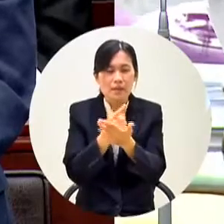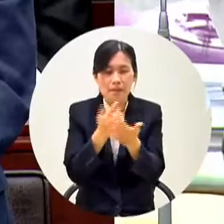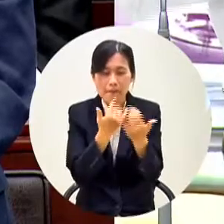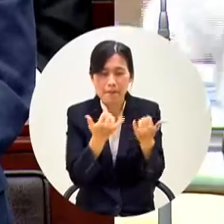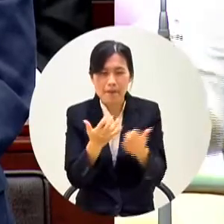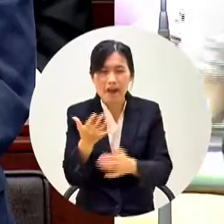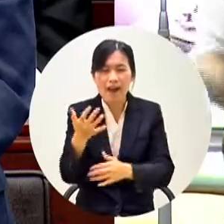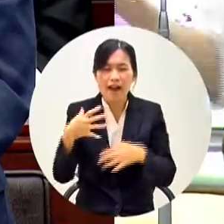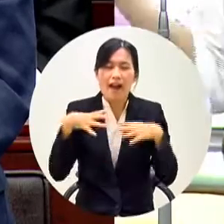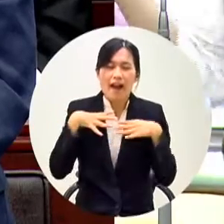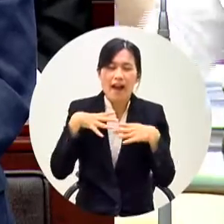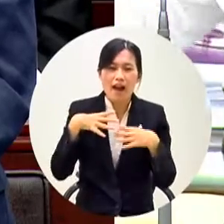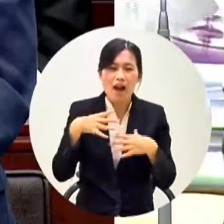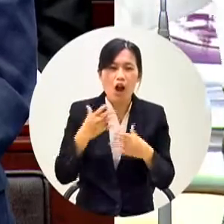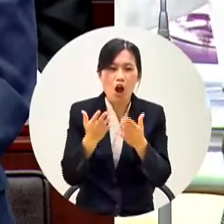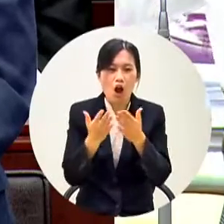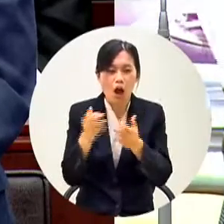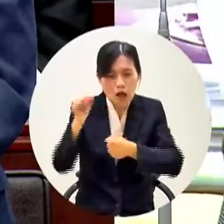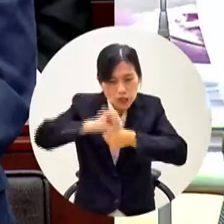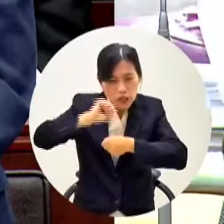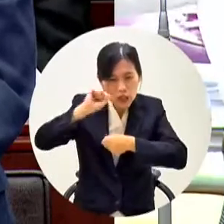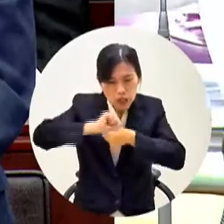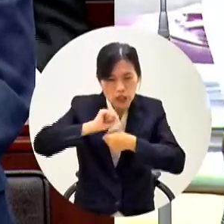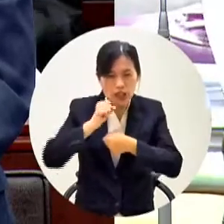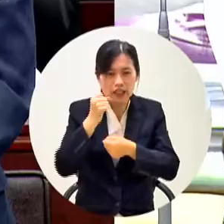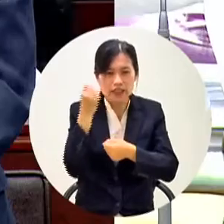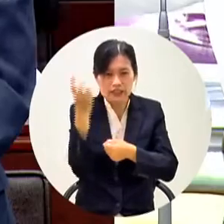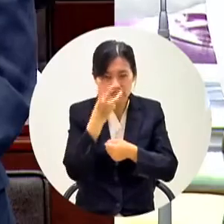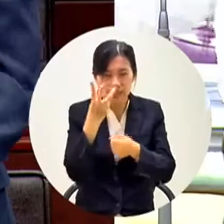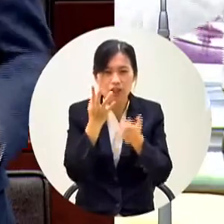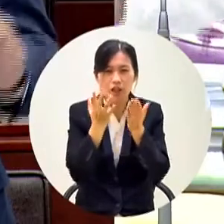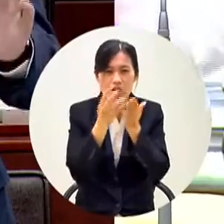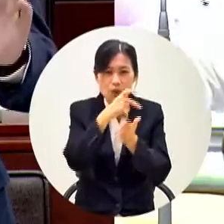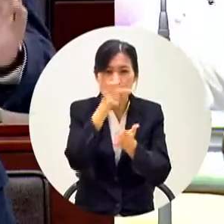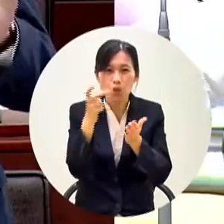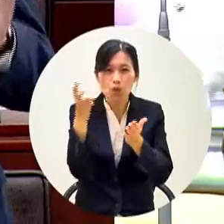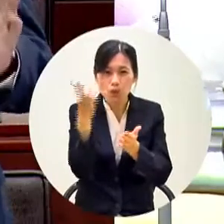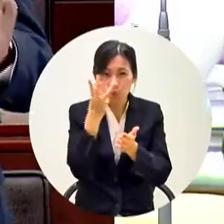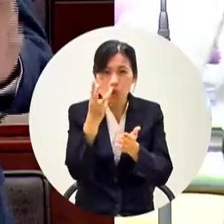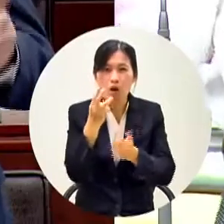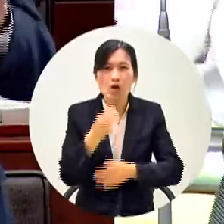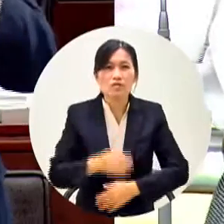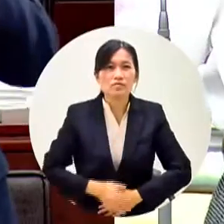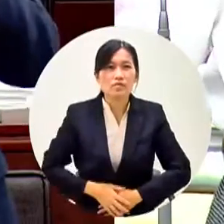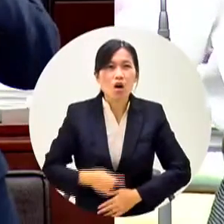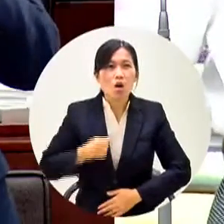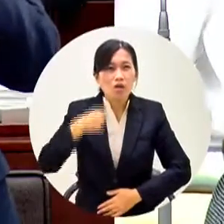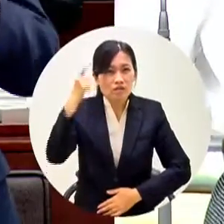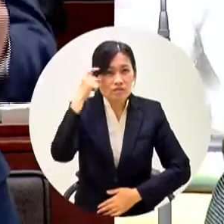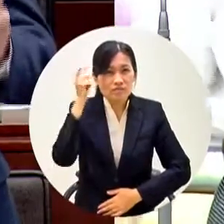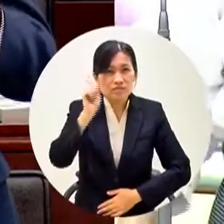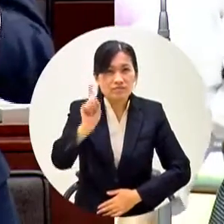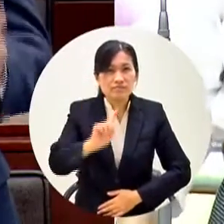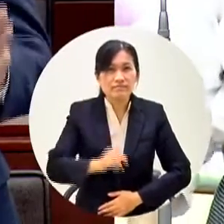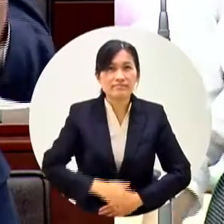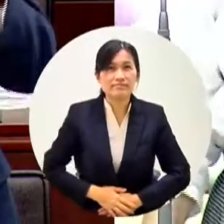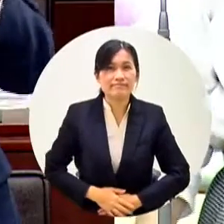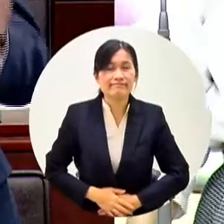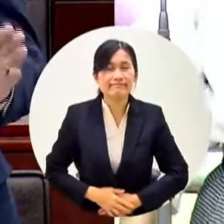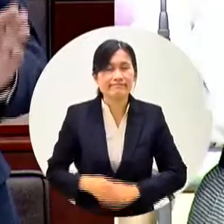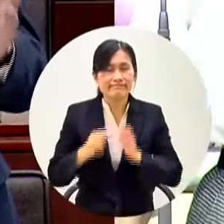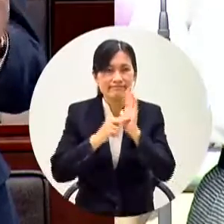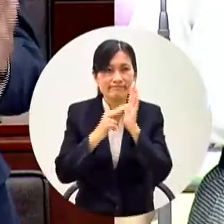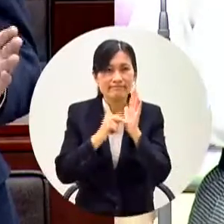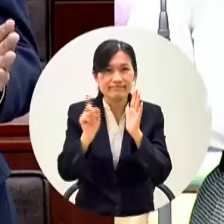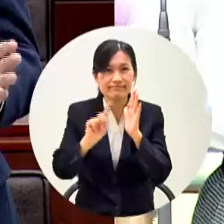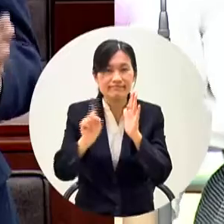三節英文課讓大家能夠學好英文做基礎阿堅我的意思就是說呢我要講的事情是這樣